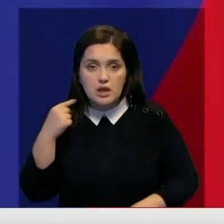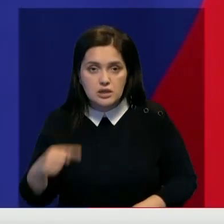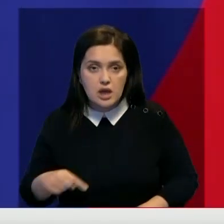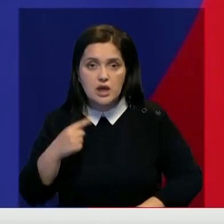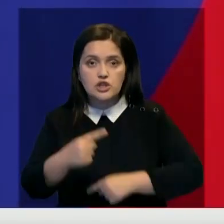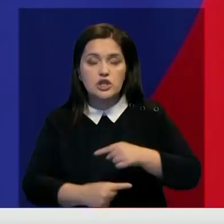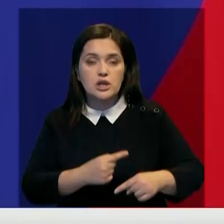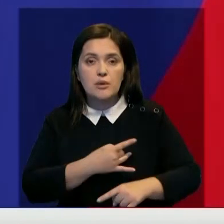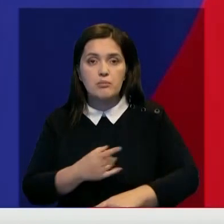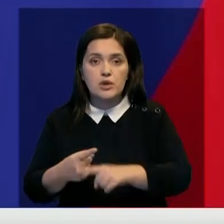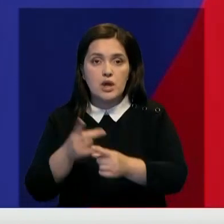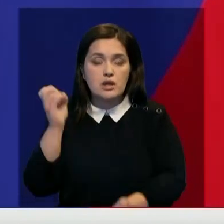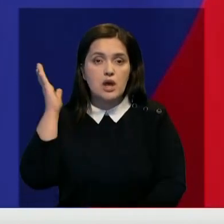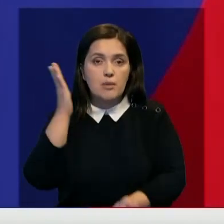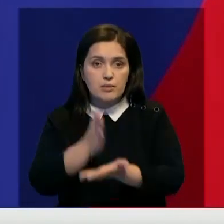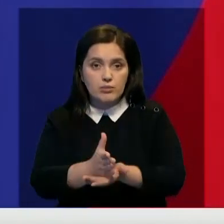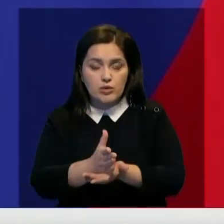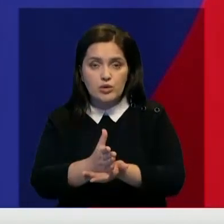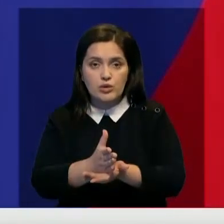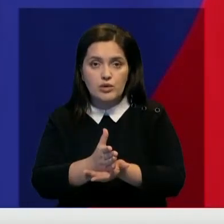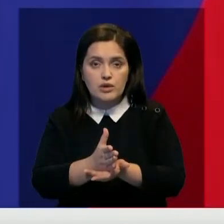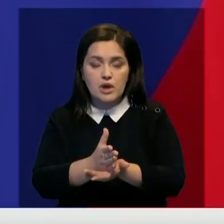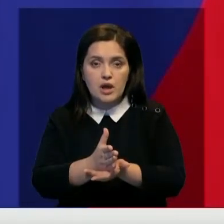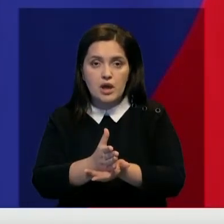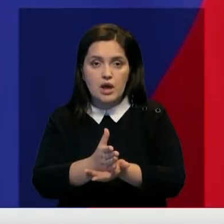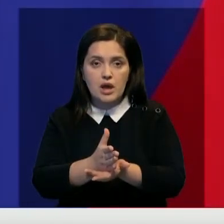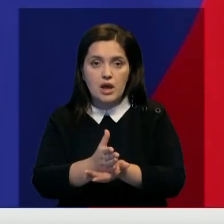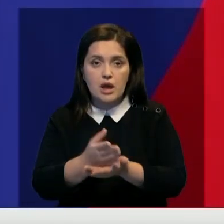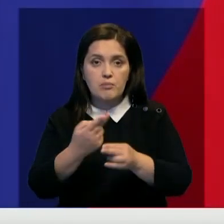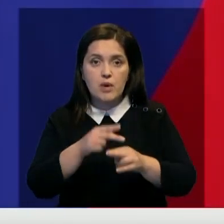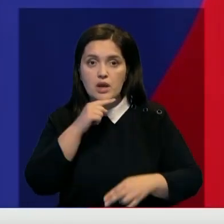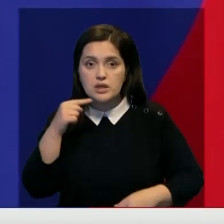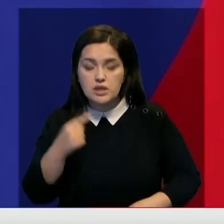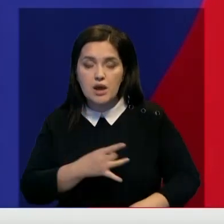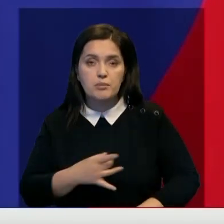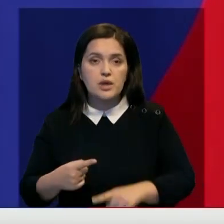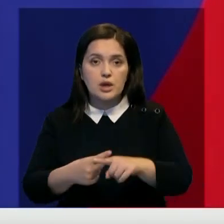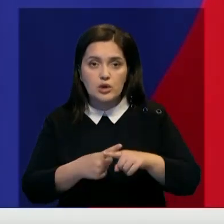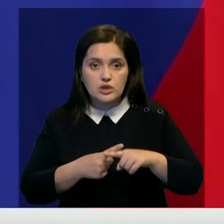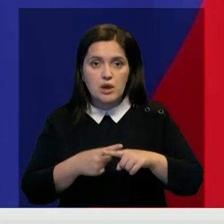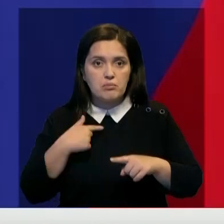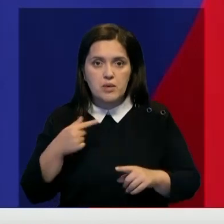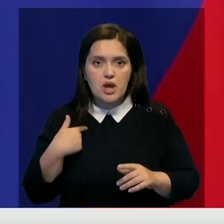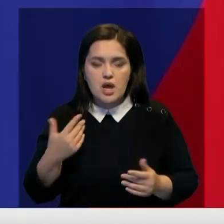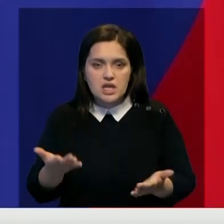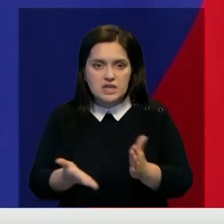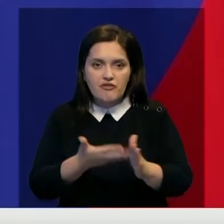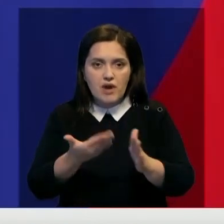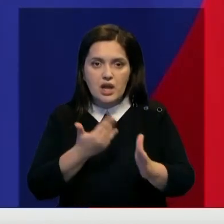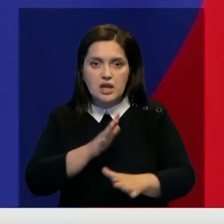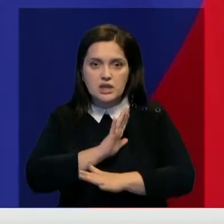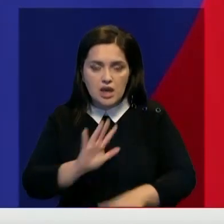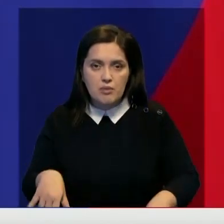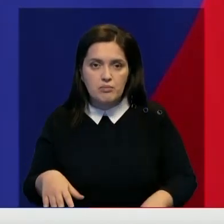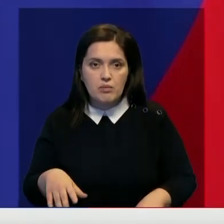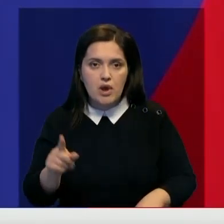через Беларусь и напрямую в Беларусь. Это касается непосредственно России и Беларуси. Мы их не звали. И они вообще